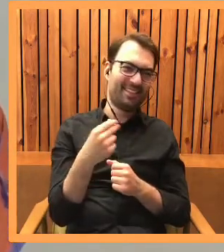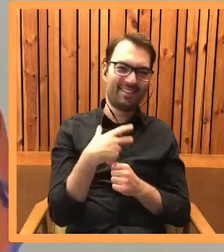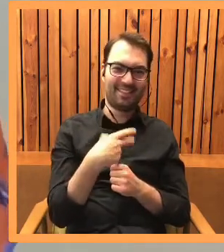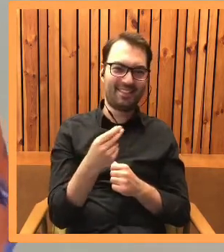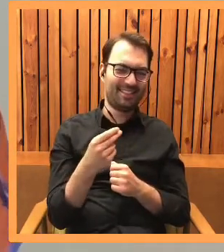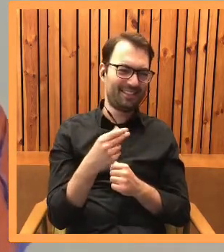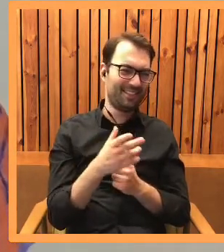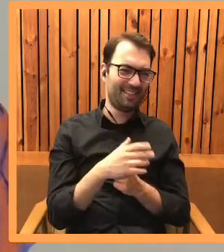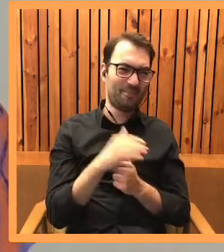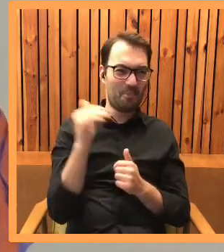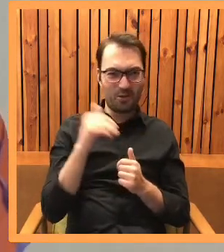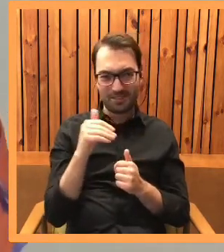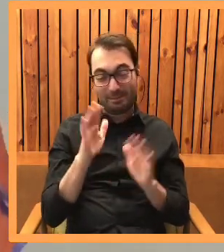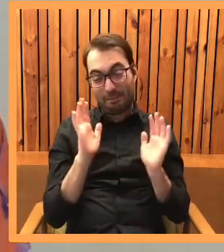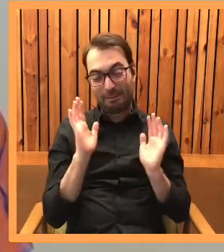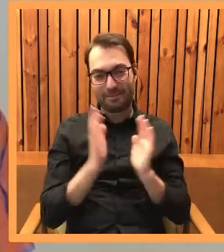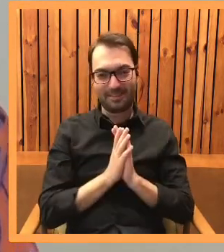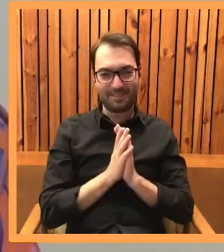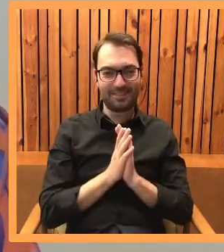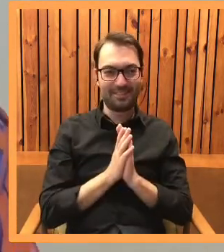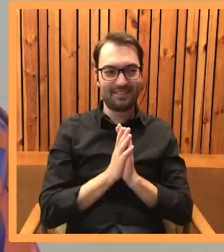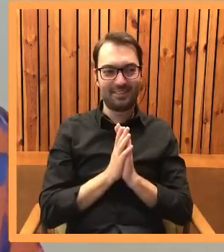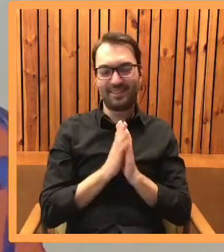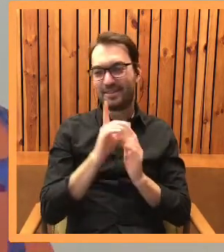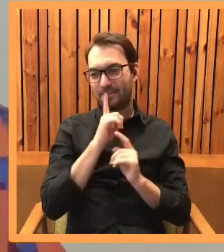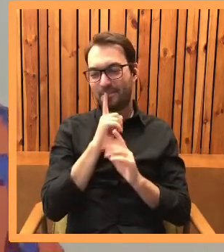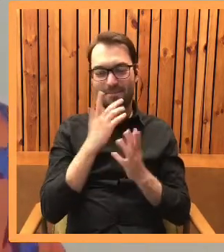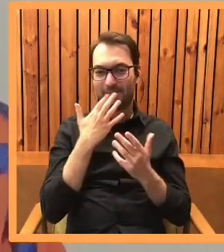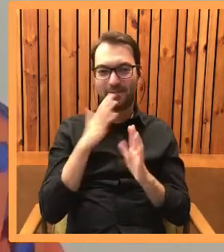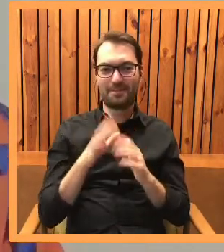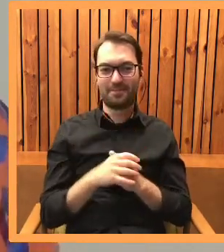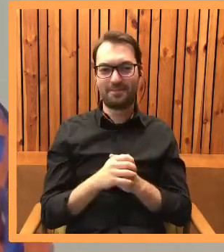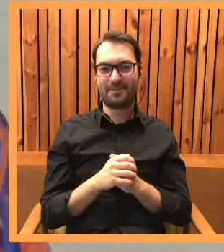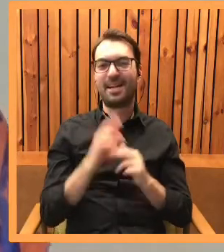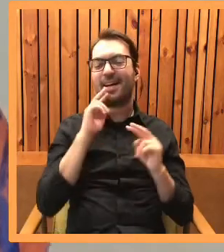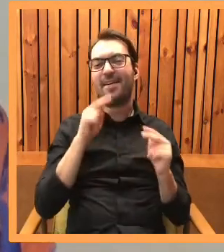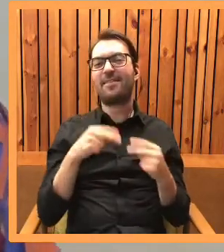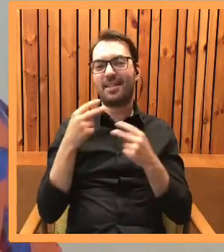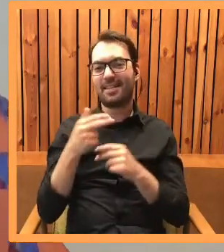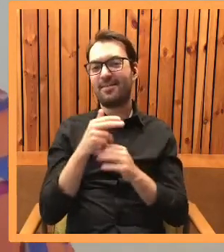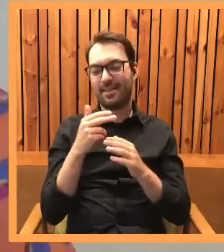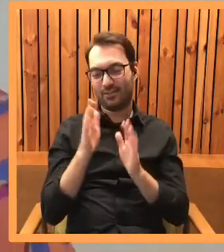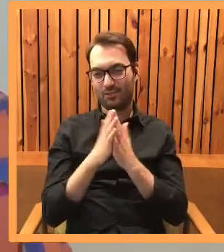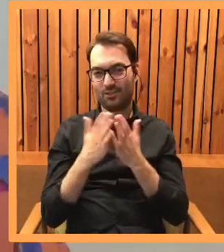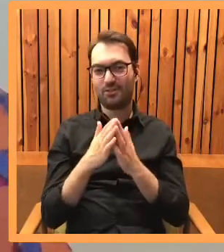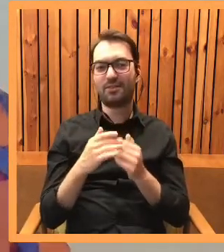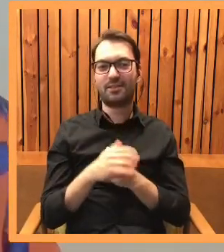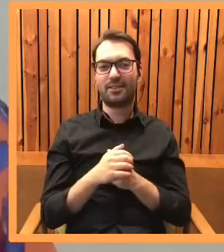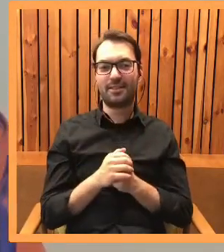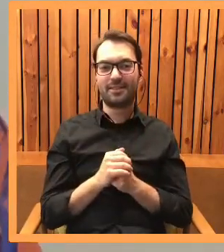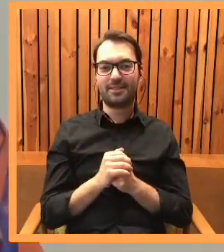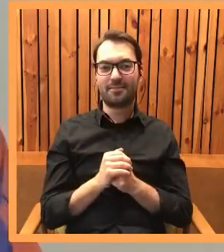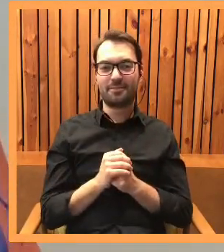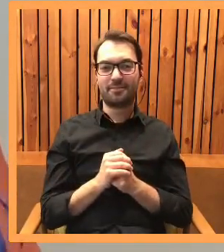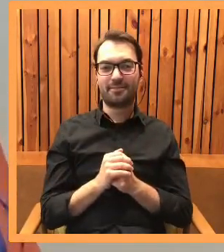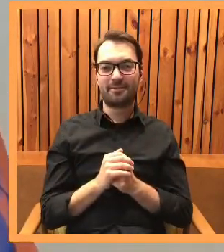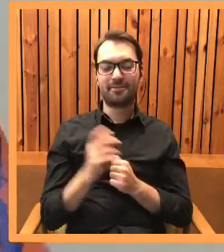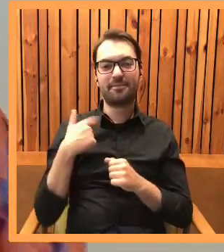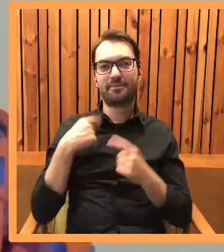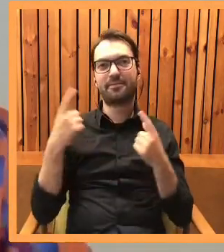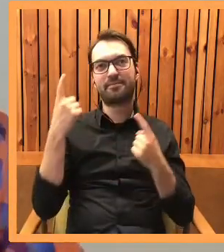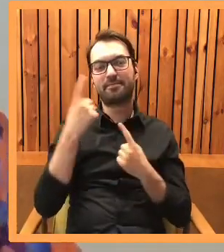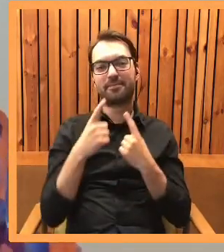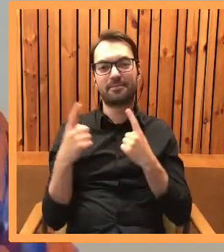Nie, może. Nie wiem, nie wiem, nie powiem, nie potwierdzam, nie zaprzeczam. Wracamy w takim razie do książki Ja Cię kocham, a Ty miał. Tak sobie